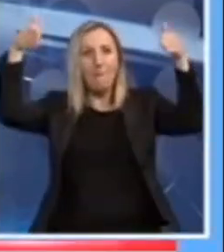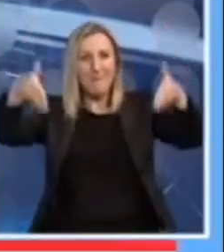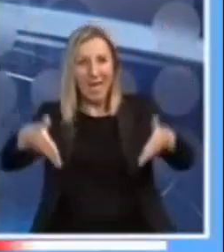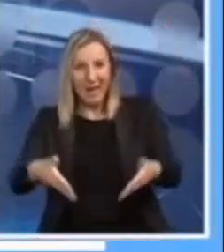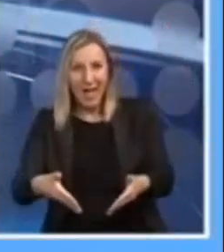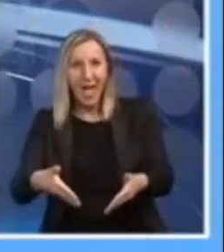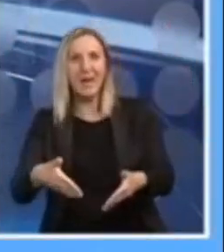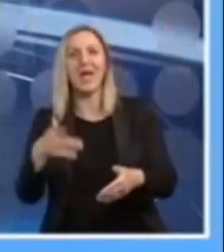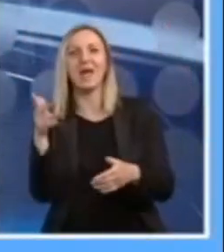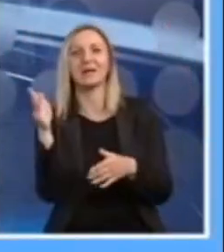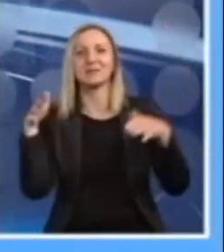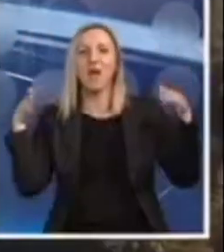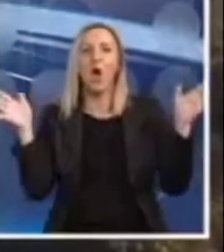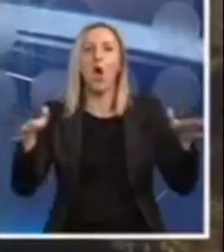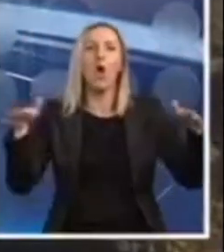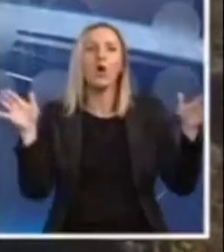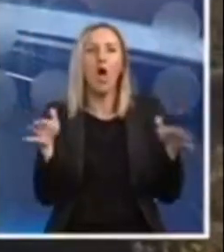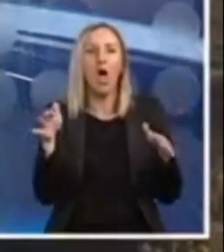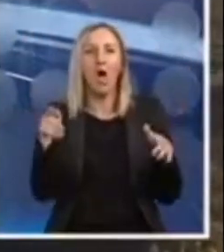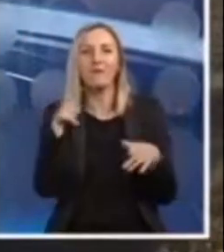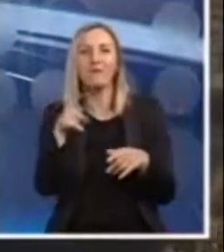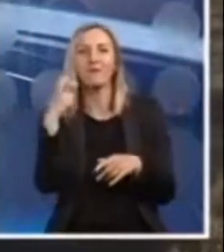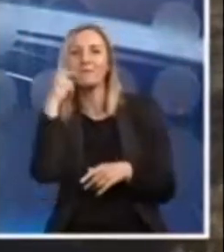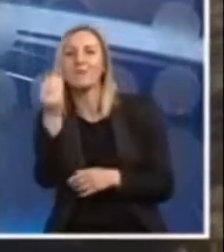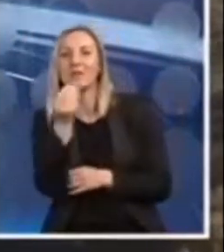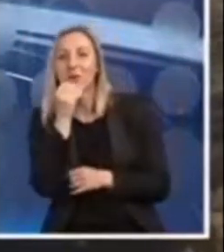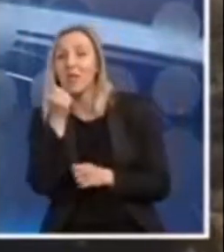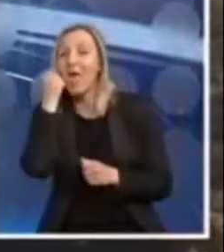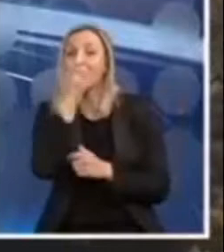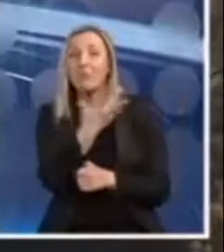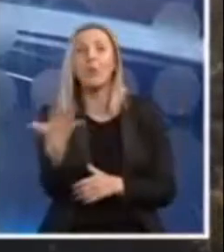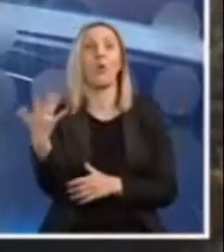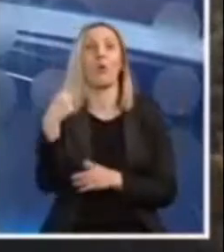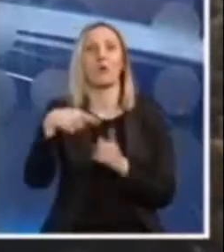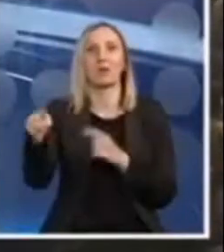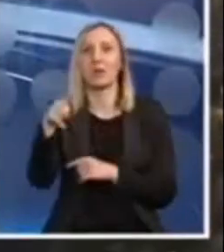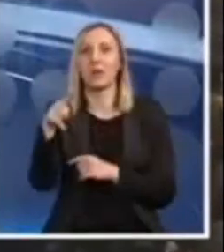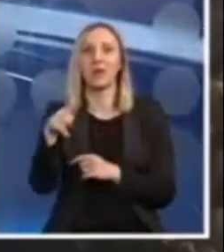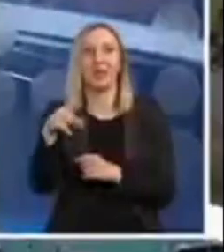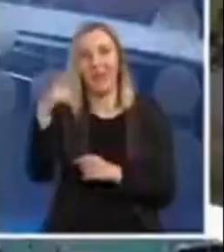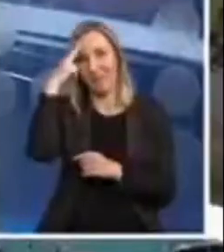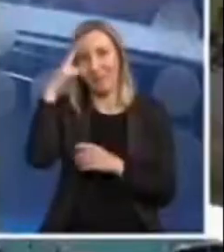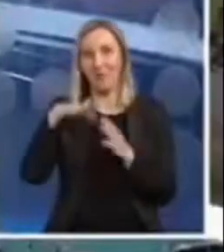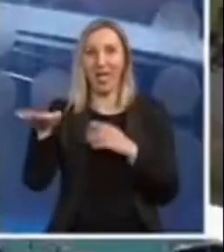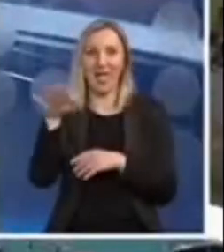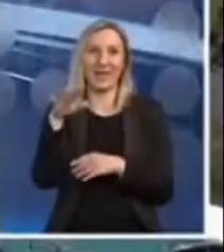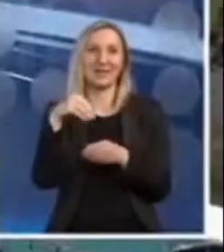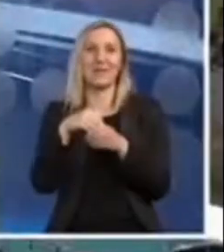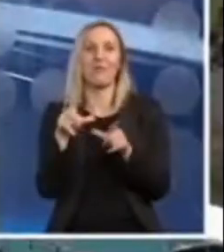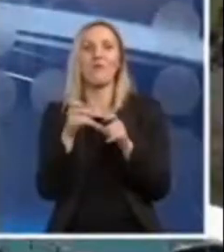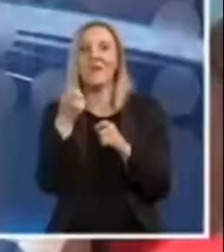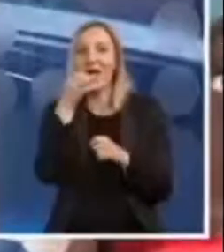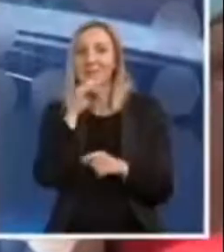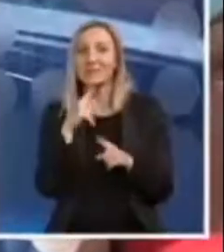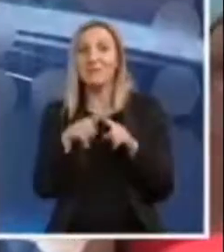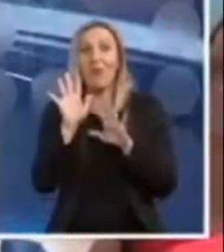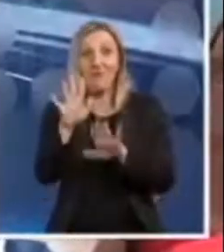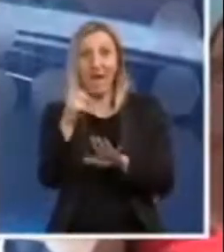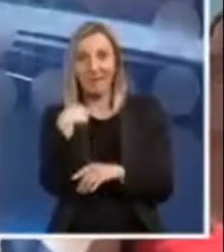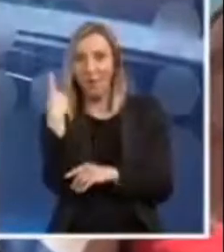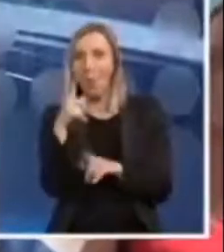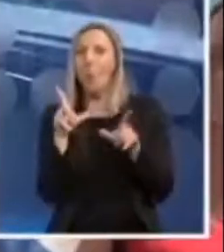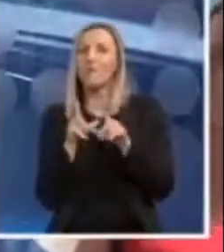beloglovi supovi, orlovi lešinari, najbrojniji i najpopularniji stanovnici uvca. Zbog ovakvih prizora uvac u